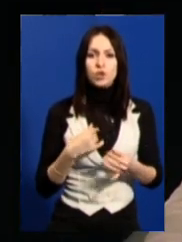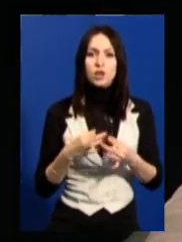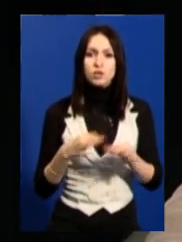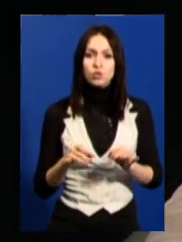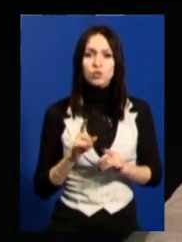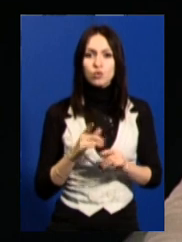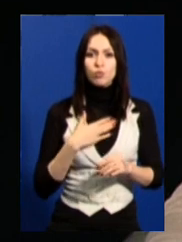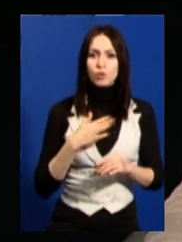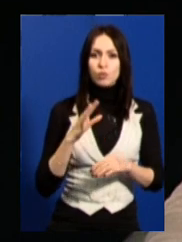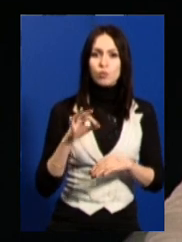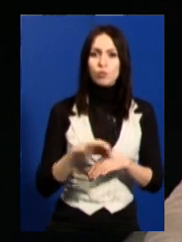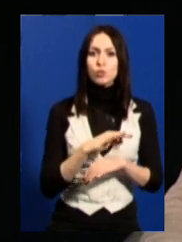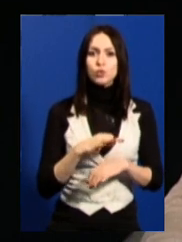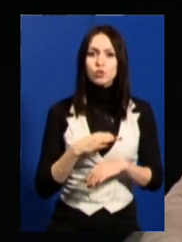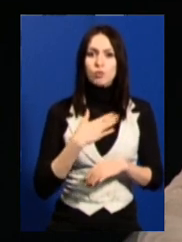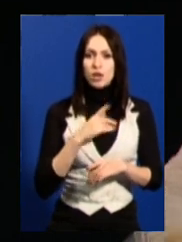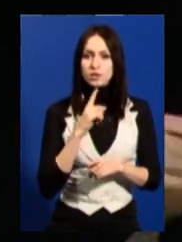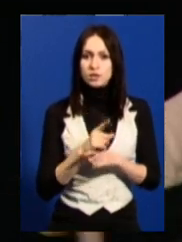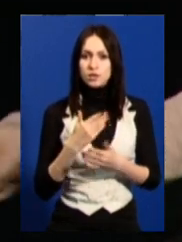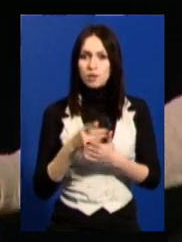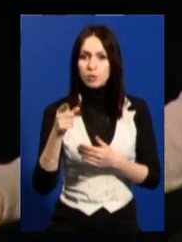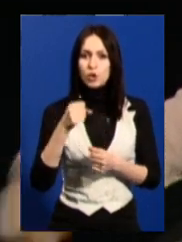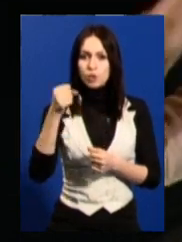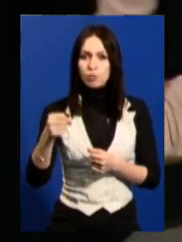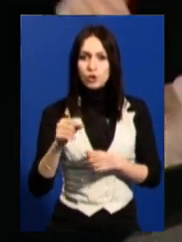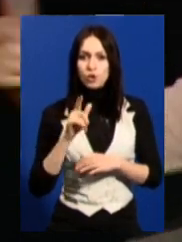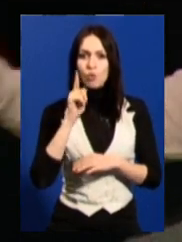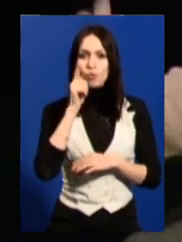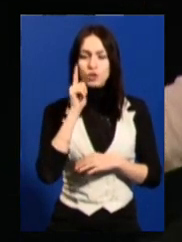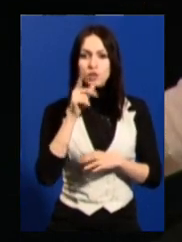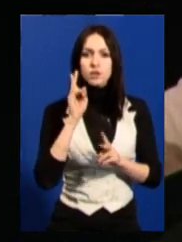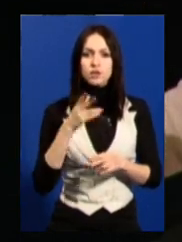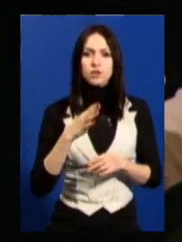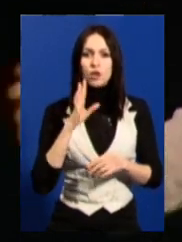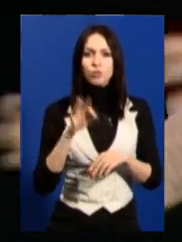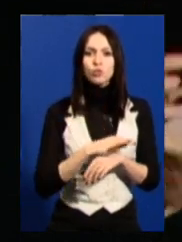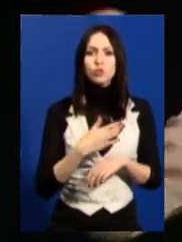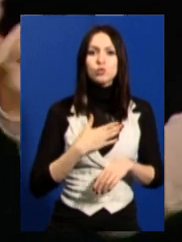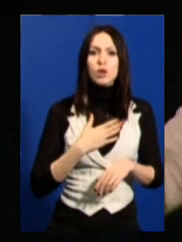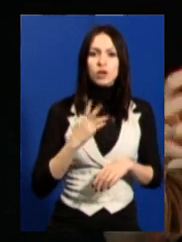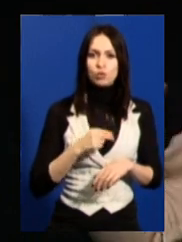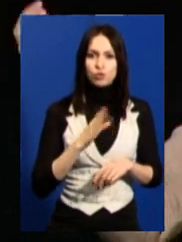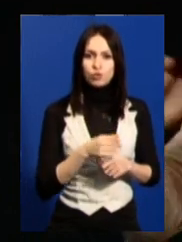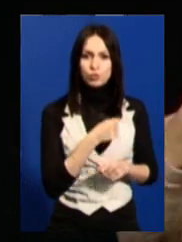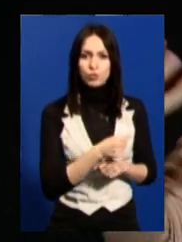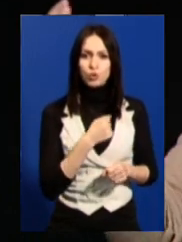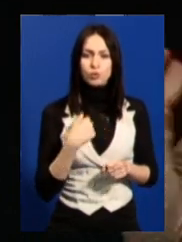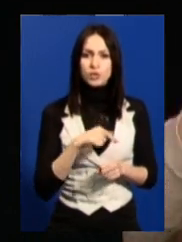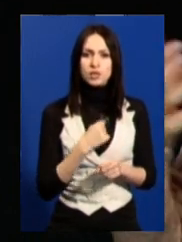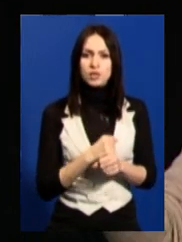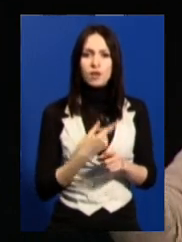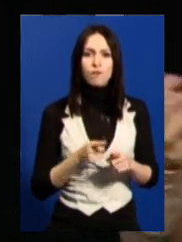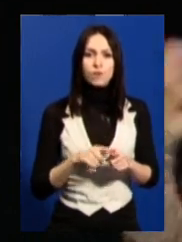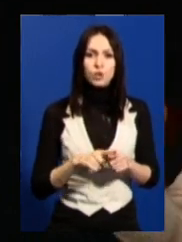щоб чоловік моєї дружини, моєї сестри її бив, то після завтра, не знаю, чоловік моєї дочки її битиме. Ми створимо оцю